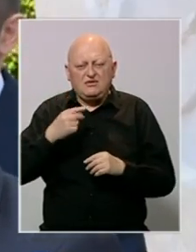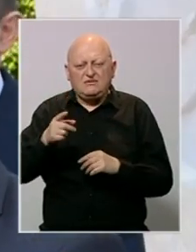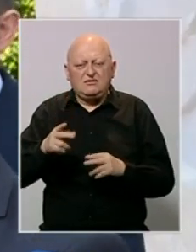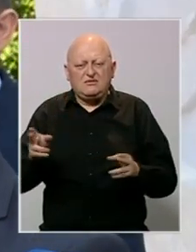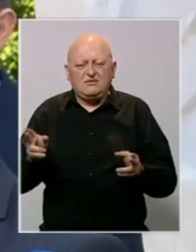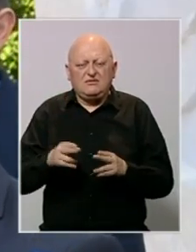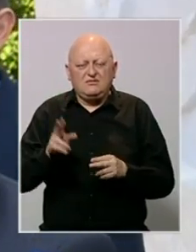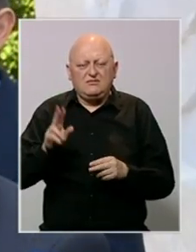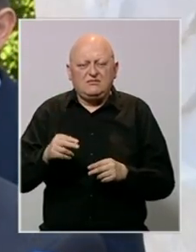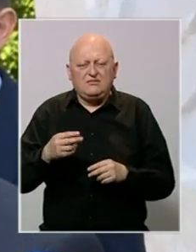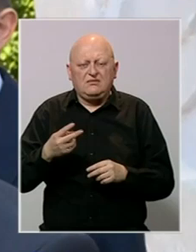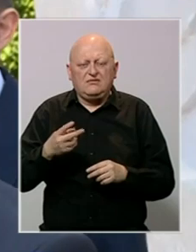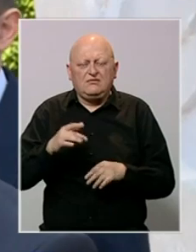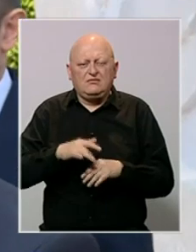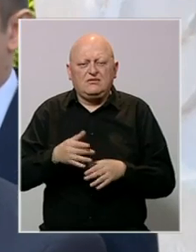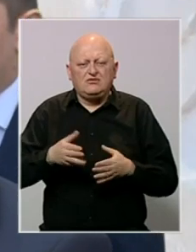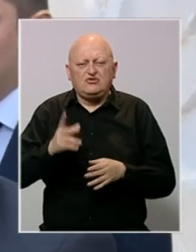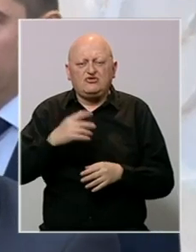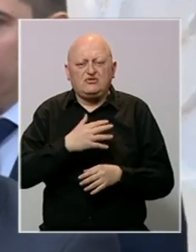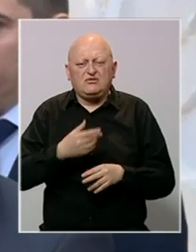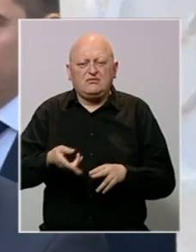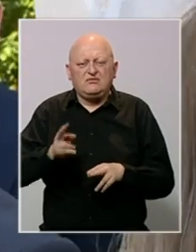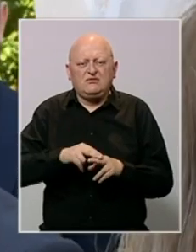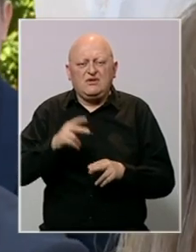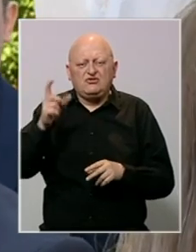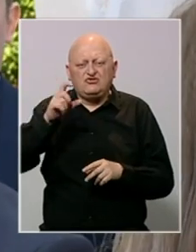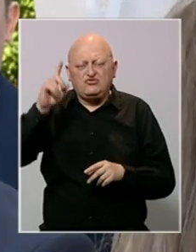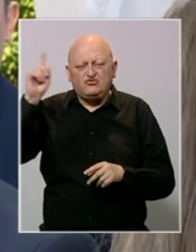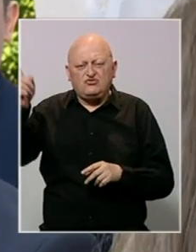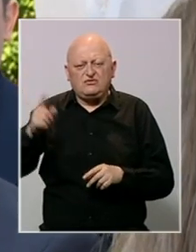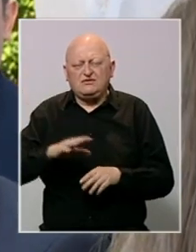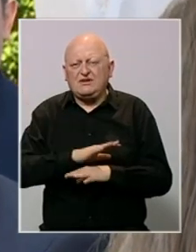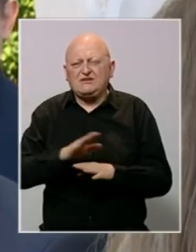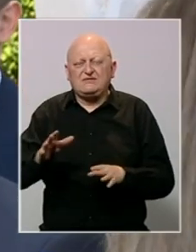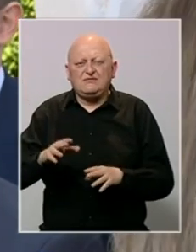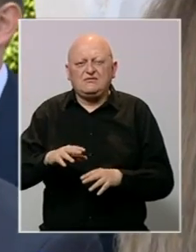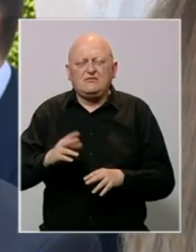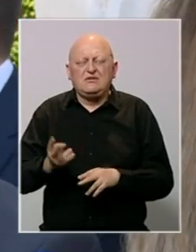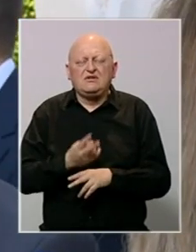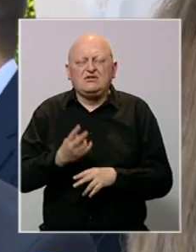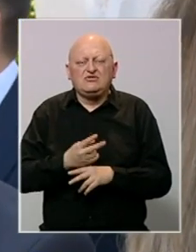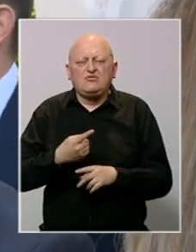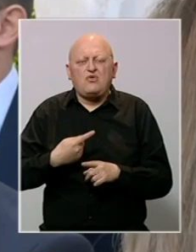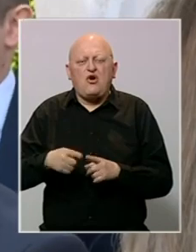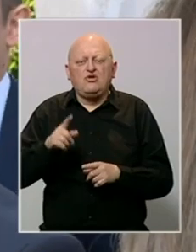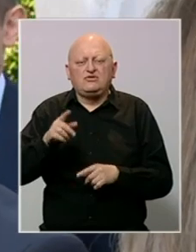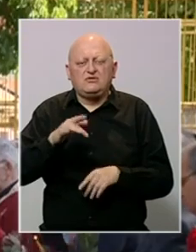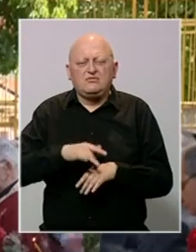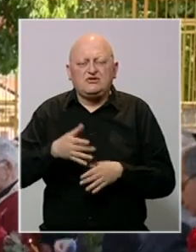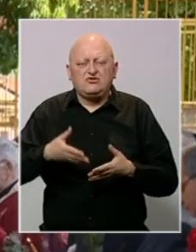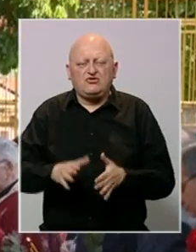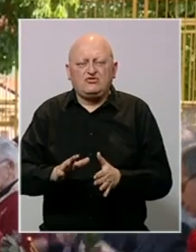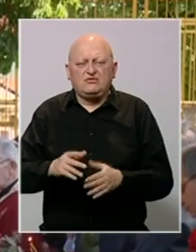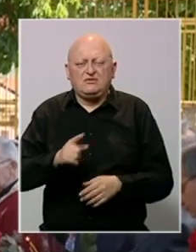najmanjih ima na mjestu rođenja, to je u Hrvatskoj, najviše nas ima u Srbiji, ima nas u svim državama osim u mjestu rođenja.